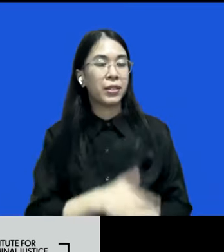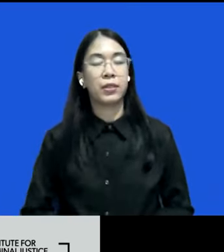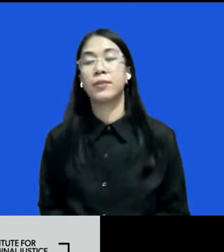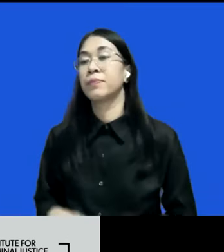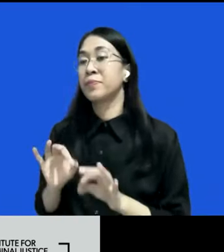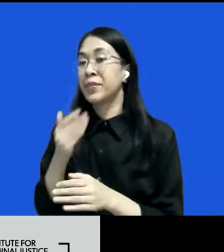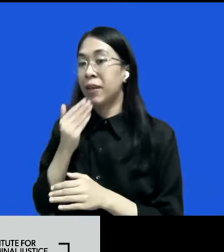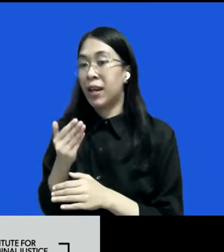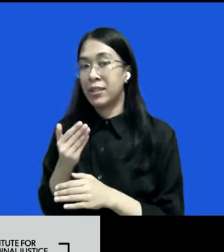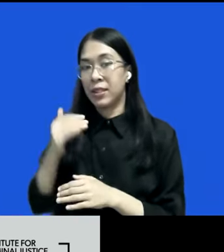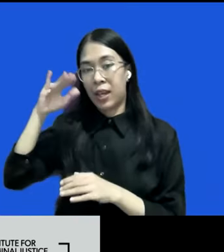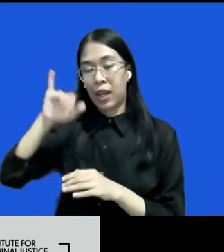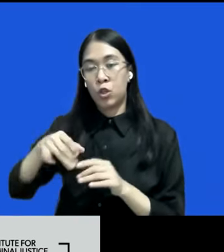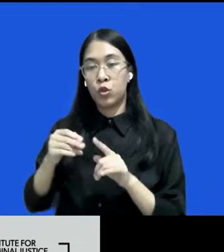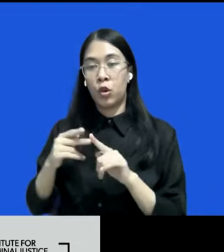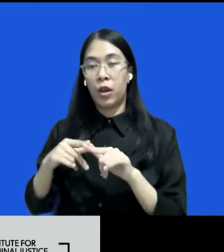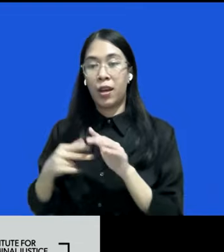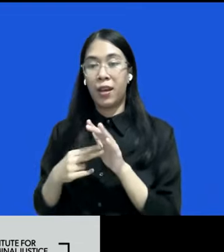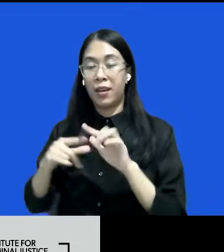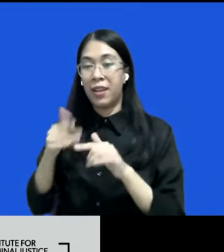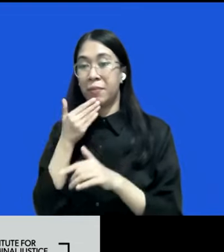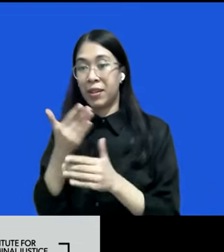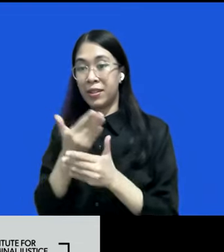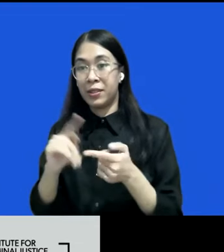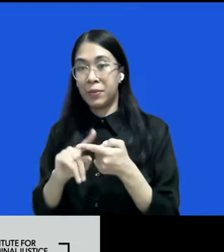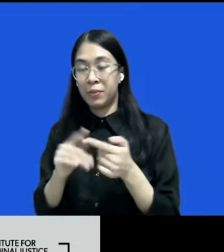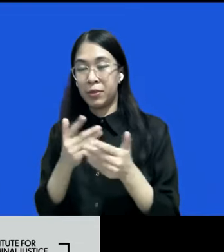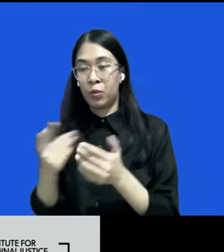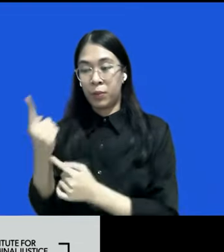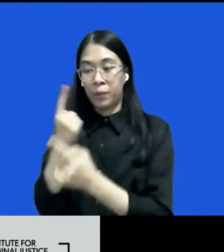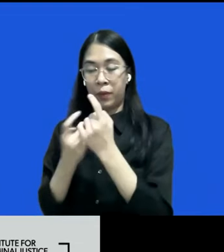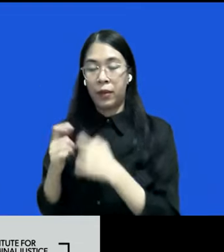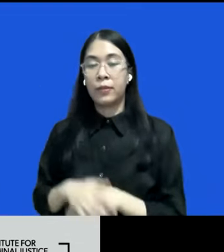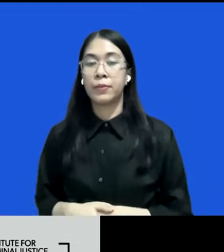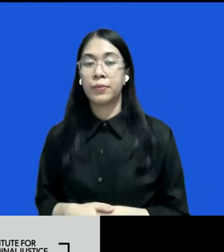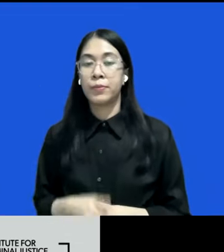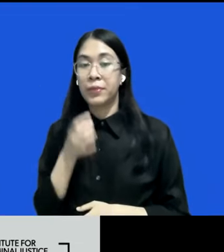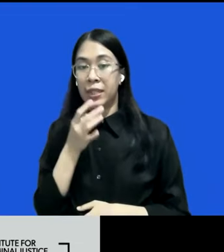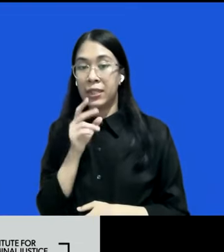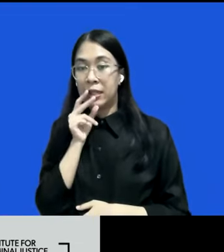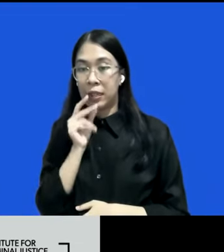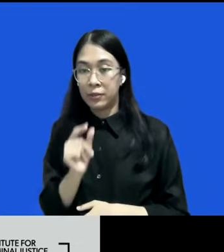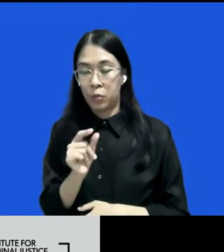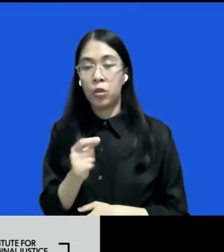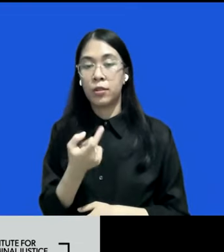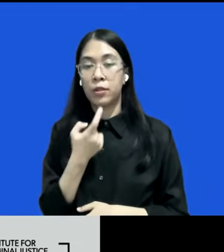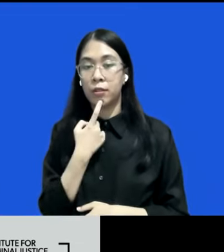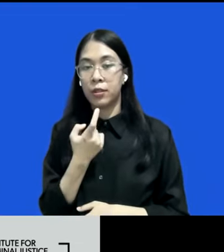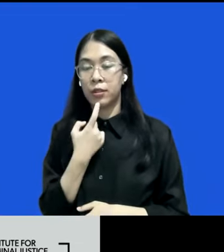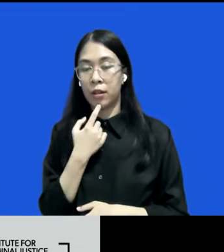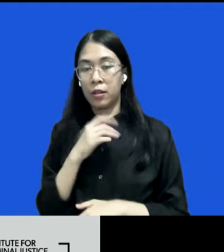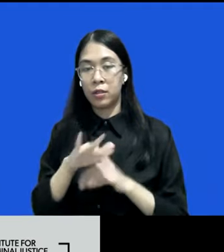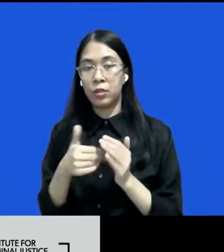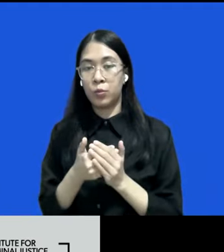kasih Mbak Johanan terima kasih banyak rekan-rekan kalian untuk pertanyaannya izin saya respon terkait dengan seluruh